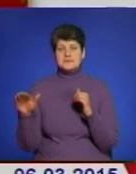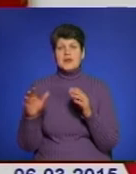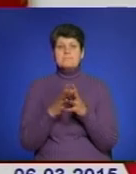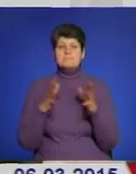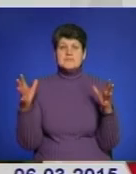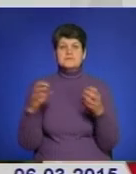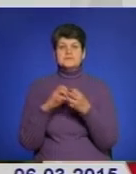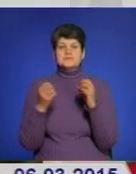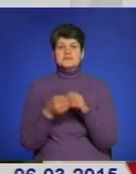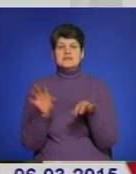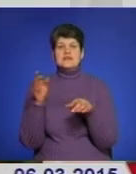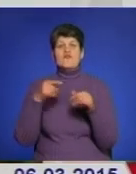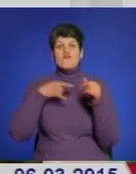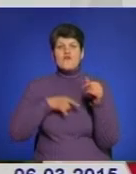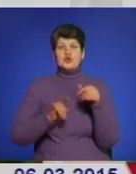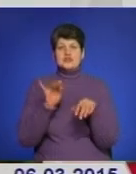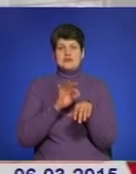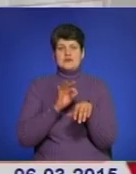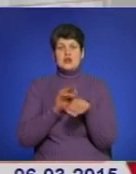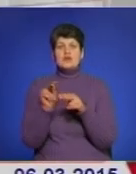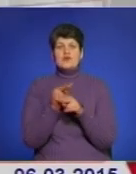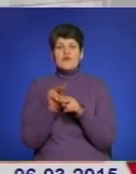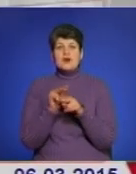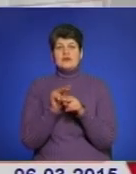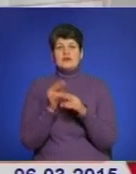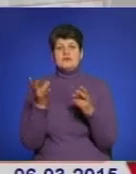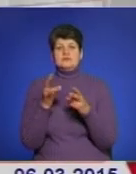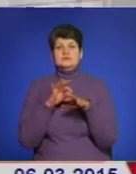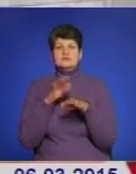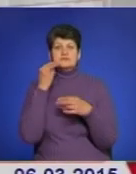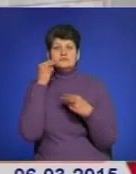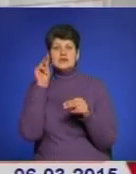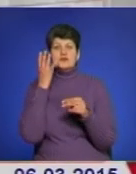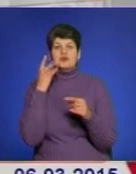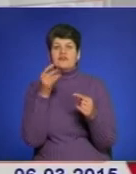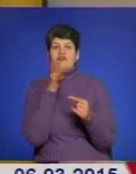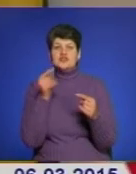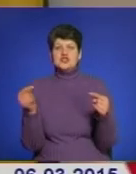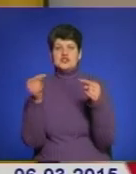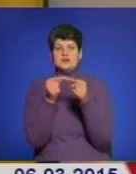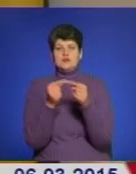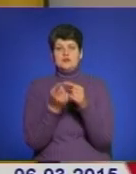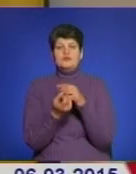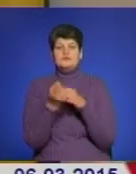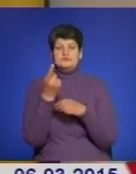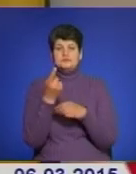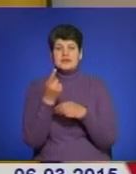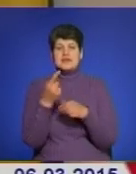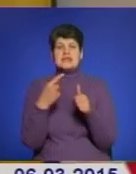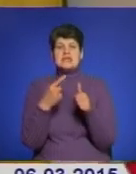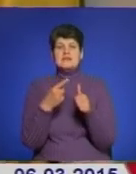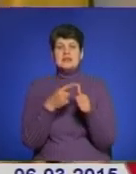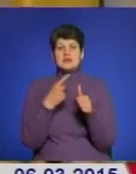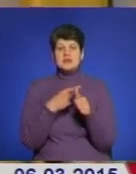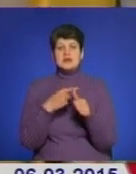– це вроджені захворювання. Лікування ефективніше при вчасній діагностиці, кажуть лікарі. Імені адміністрації, імені